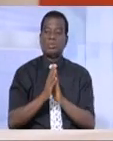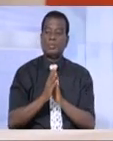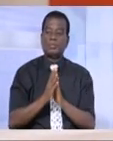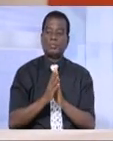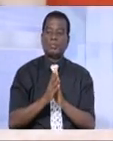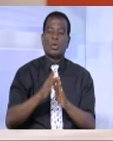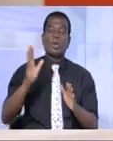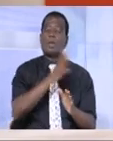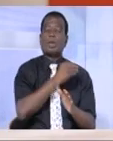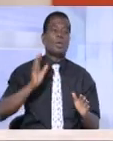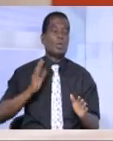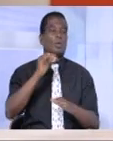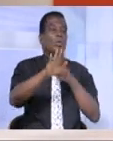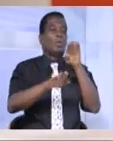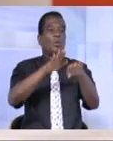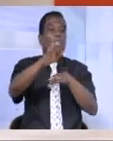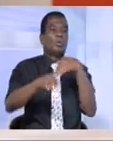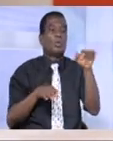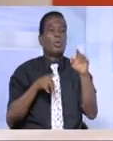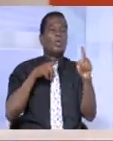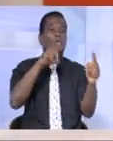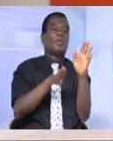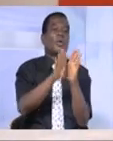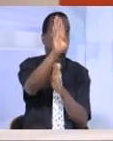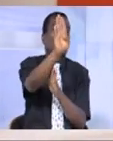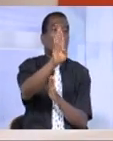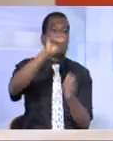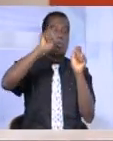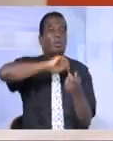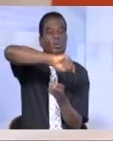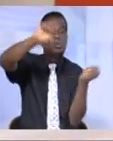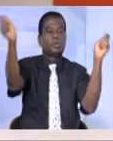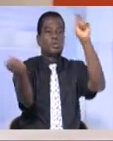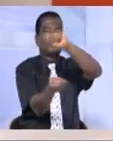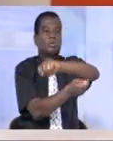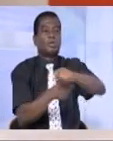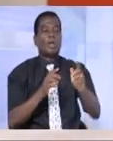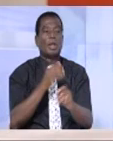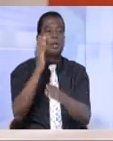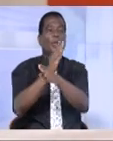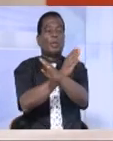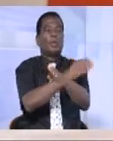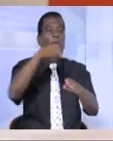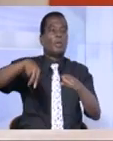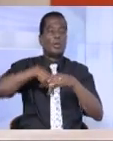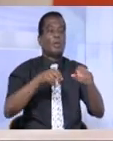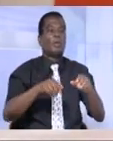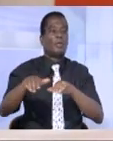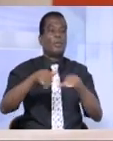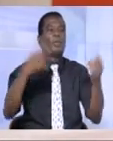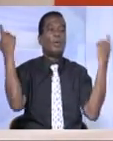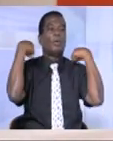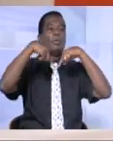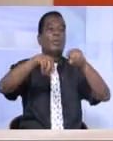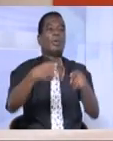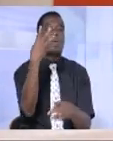Notre marche vers l'émergence est irréversible. Le progrès que nous avons fait au cours